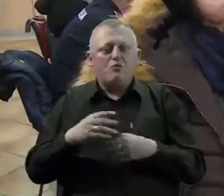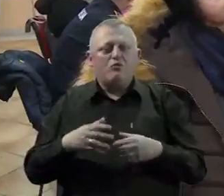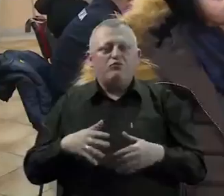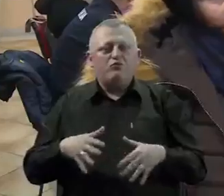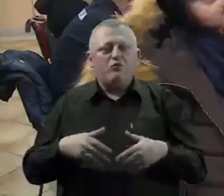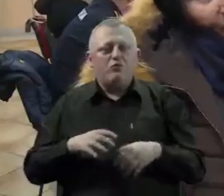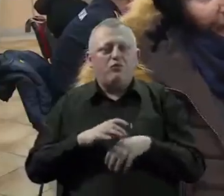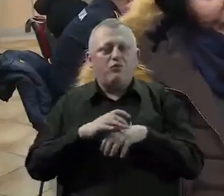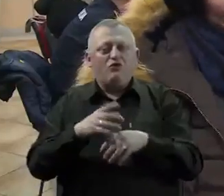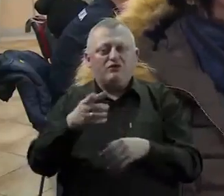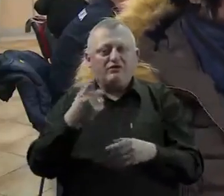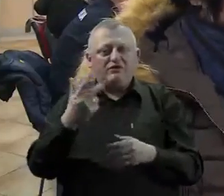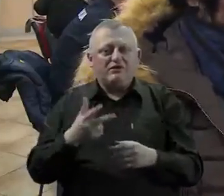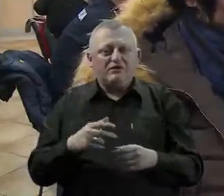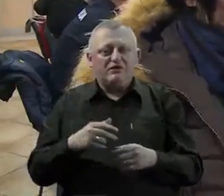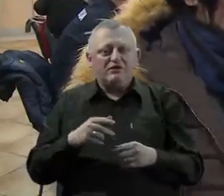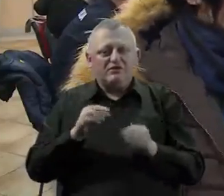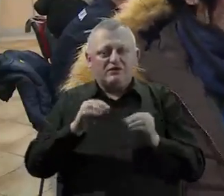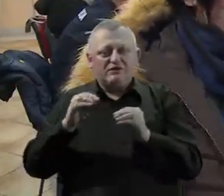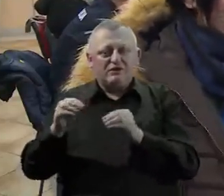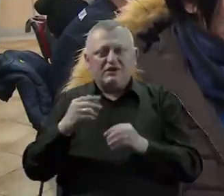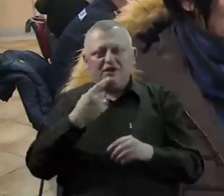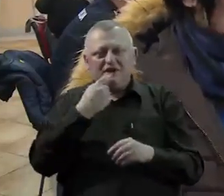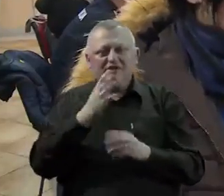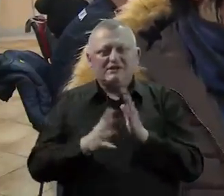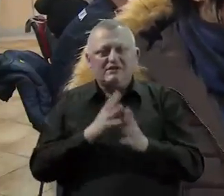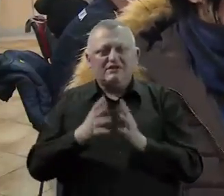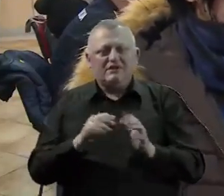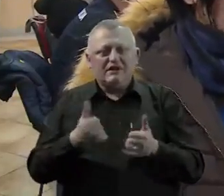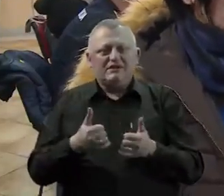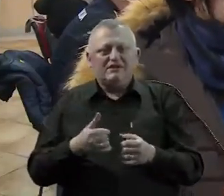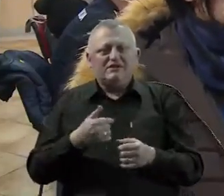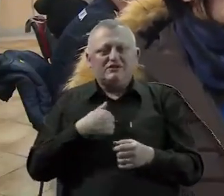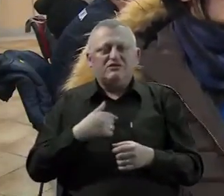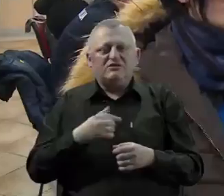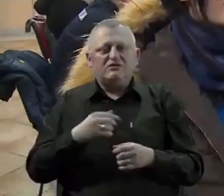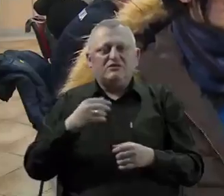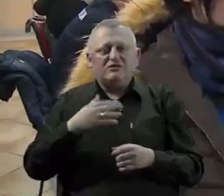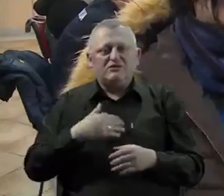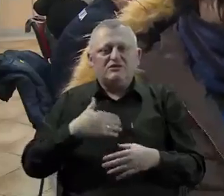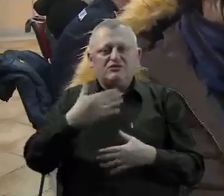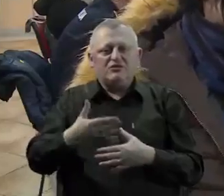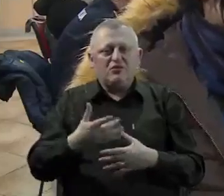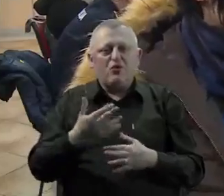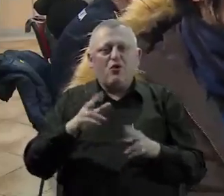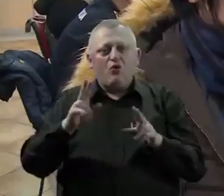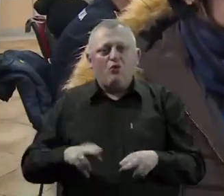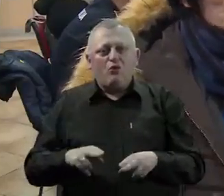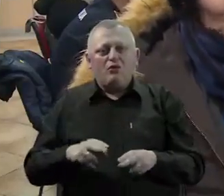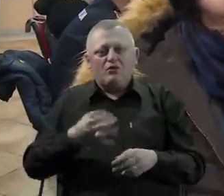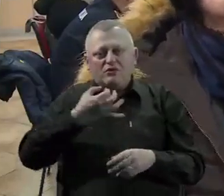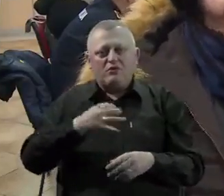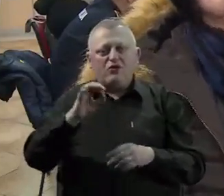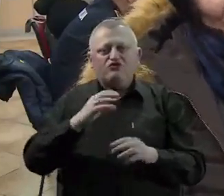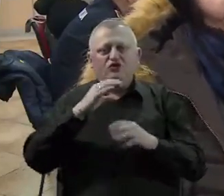ovu tečaj znakovnog jezika jeste bio da ja učinim sa svoje strane onoliko koliko je moguće da